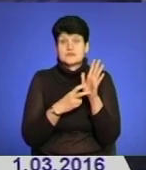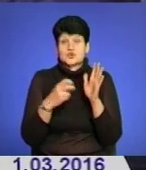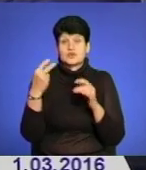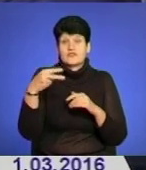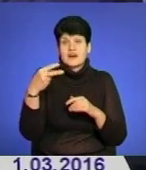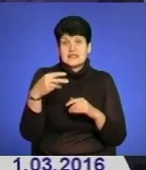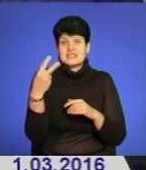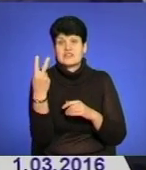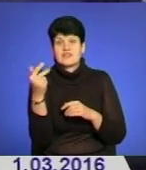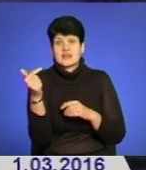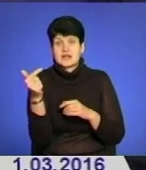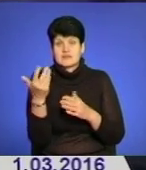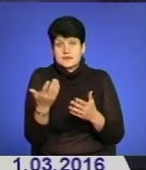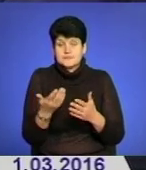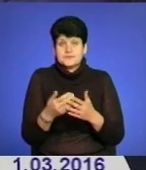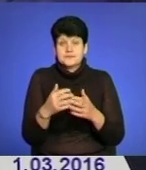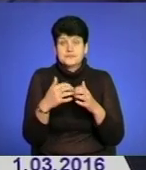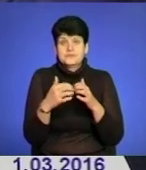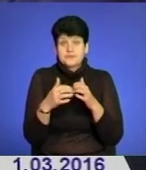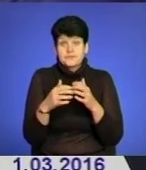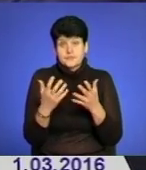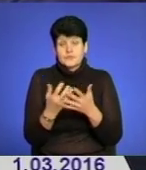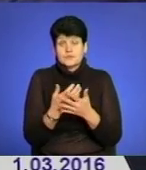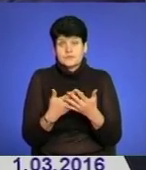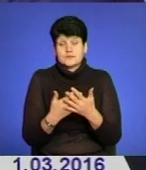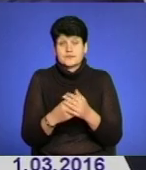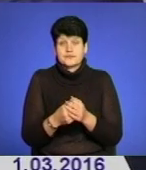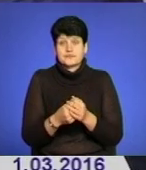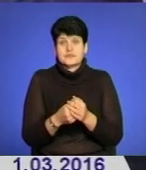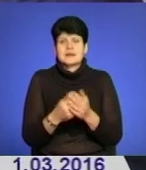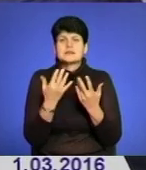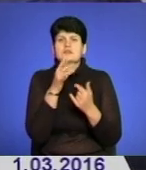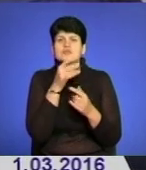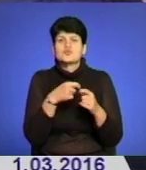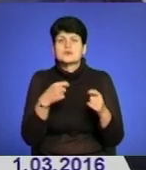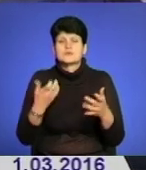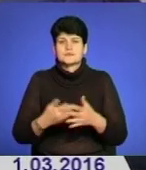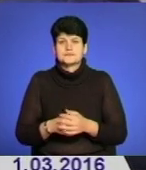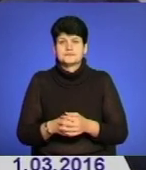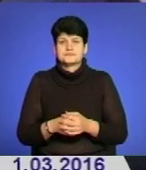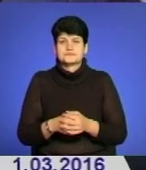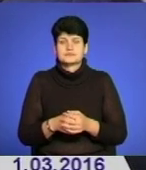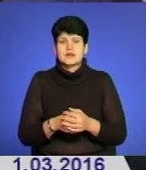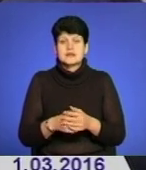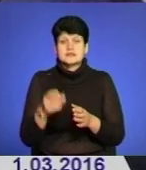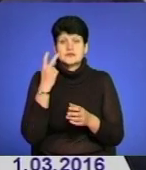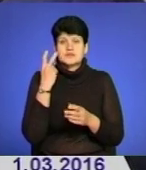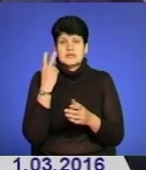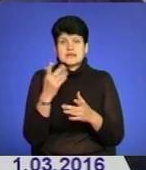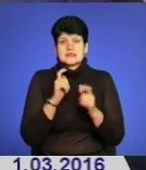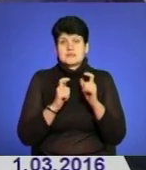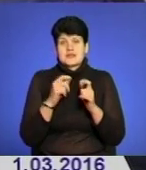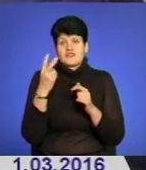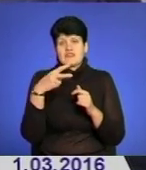722 гривні, по-моєму. В середньому так і получає. А скільки часу вже затримують? Ой, ну переважно стипендія приходить 25